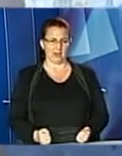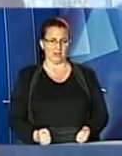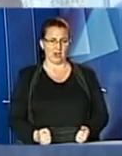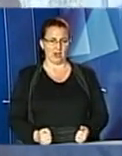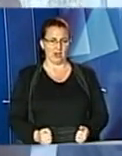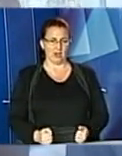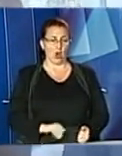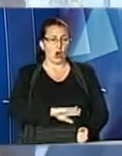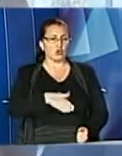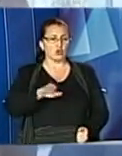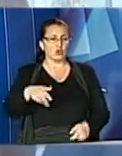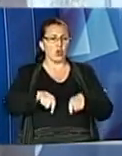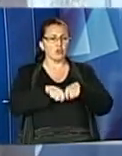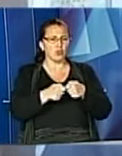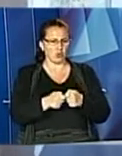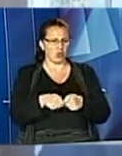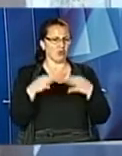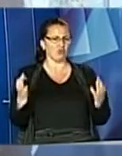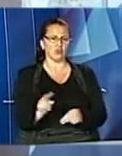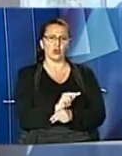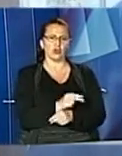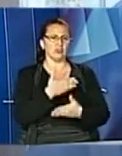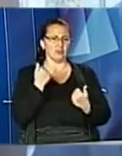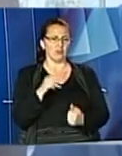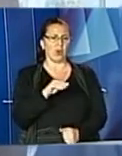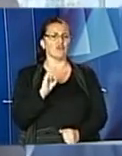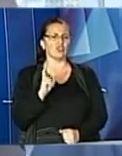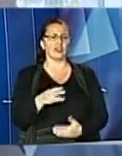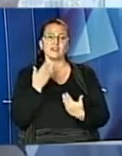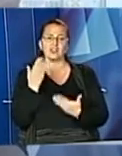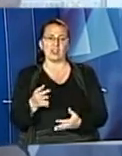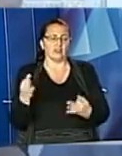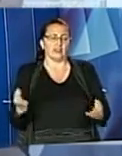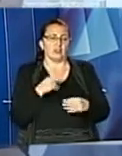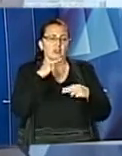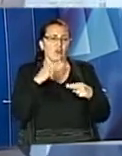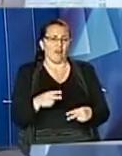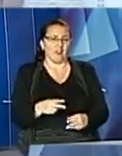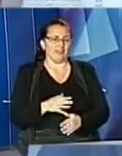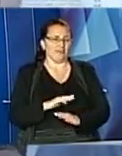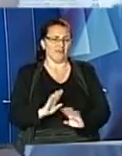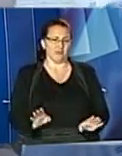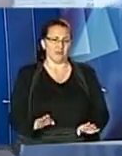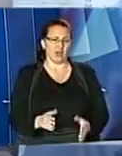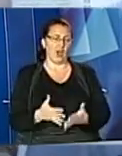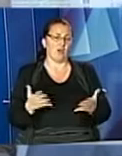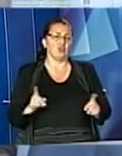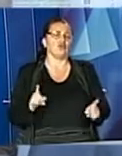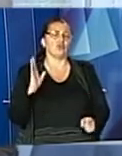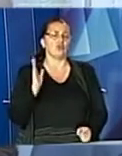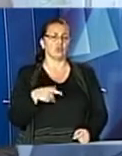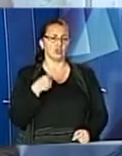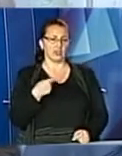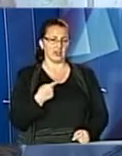підвал, сходи поломані, ніхто не ремонтує, до жека зверталося, ніхто не звертається, уваги, нічого. А так більше, що можу сказати,